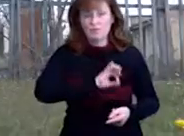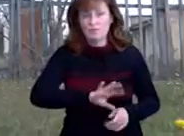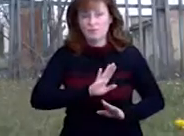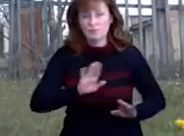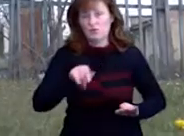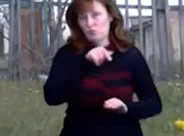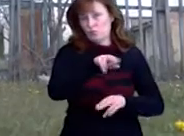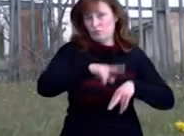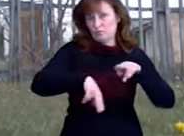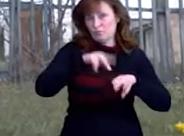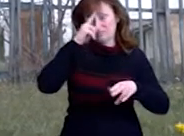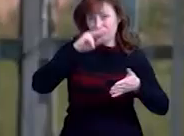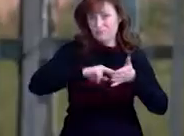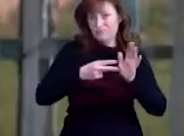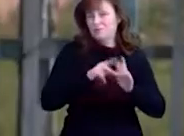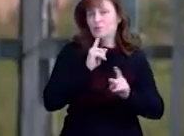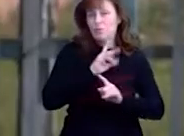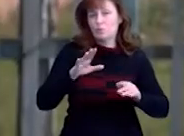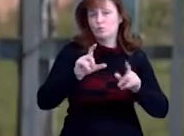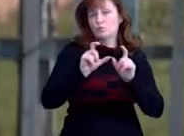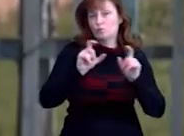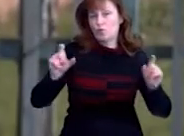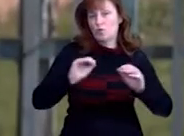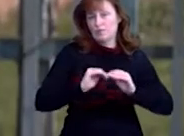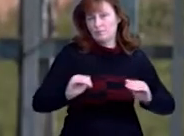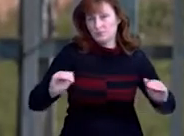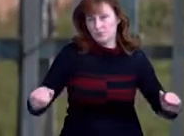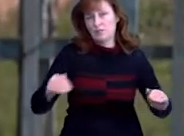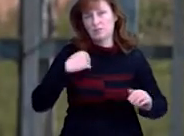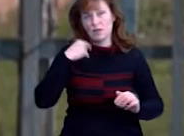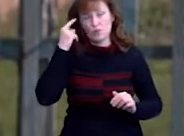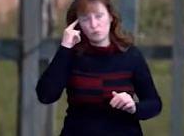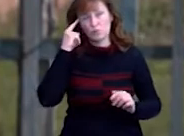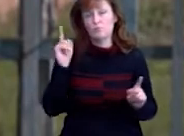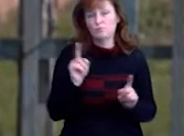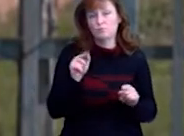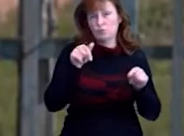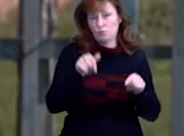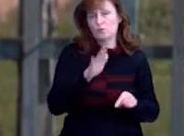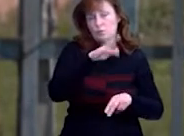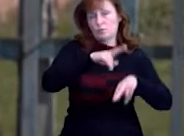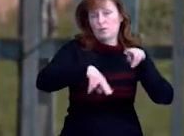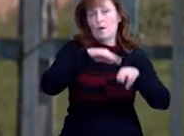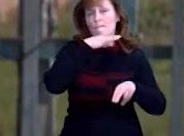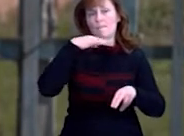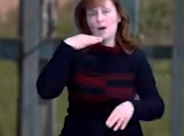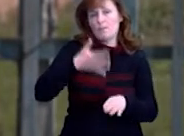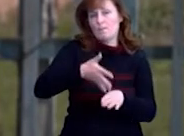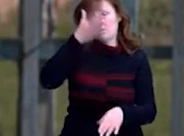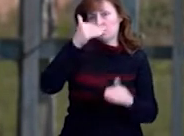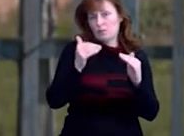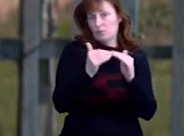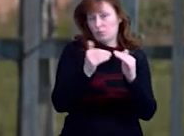-сад. З кожним роком в нас більше будинків приватних. Я думаю, в недалекому майбутньому тут будуть і багатоповерхівки. Тому